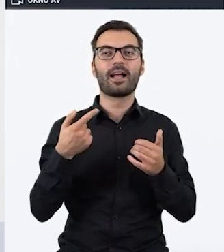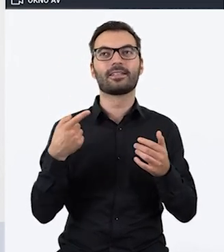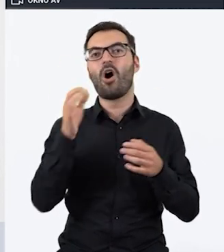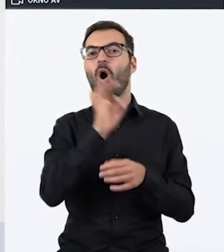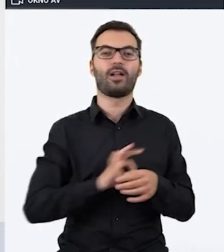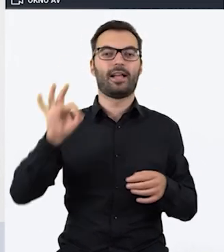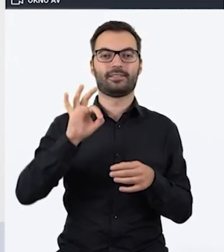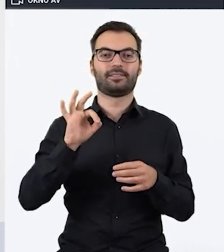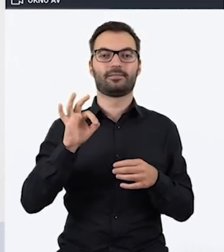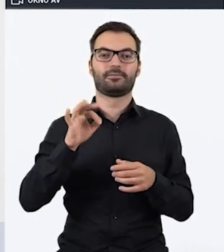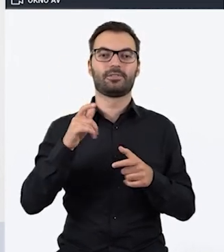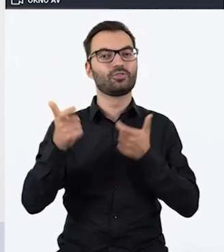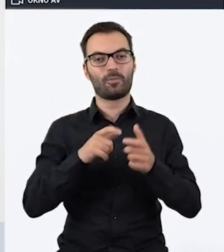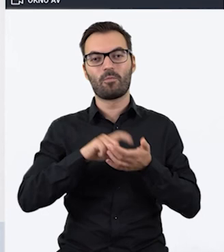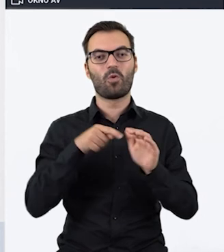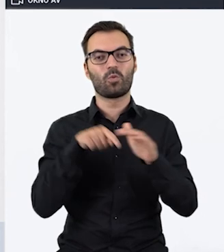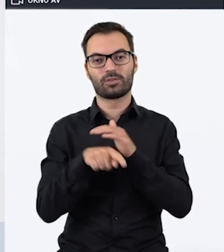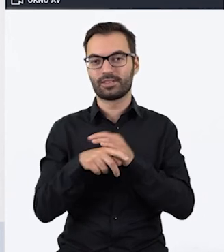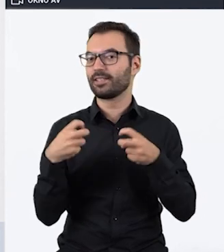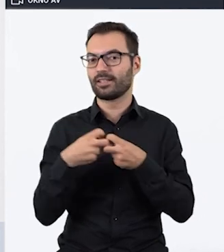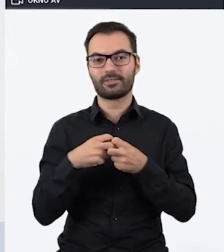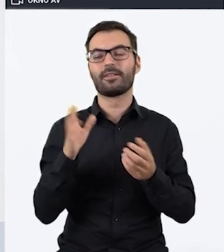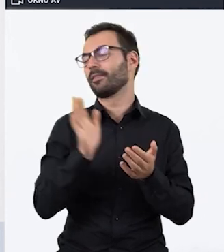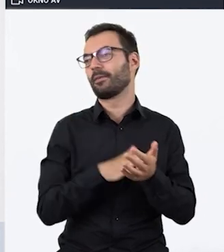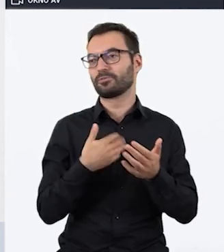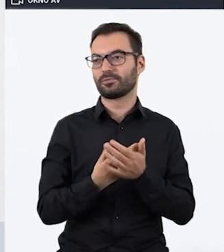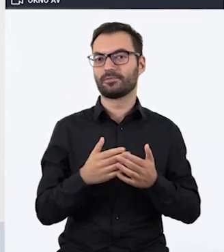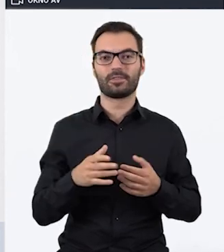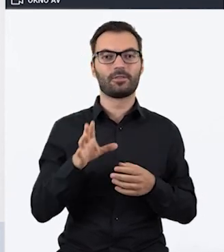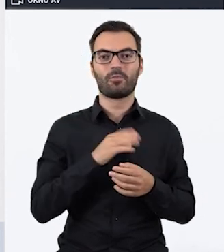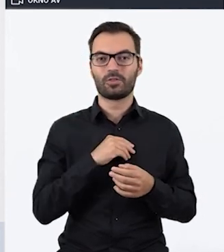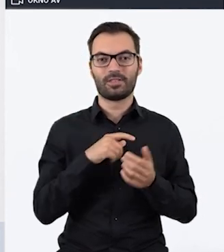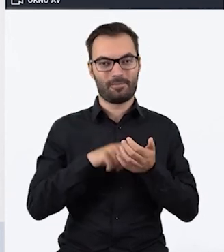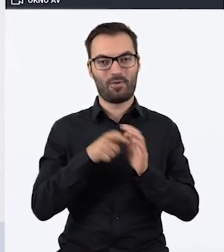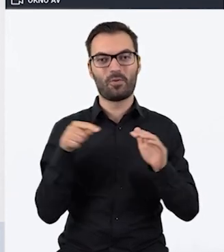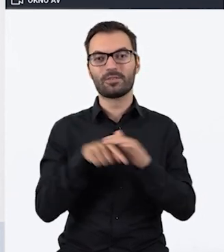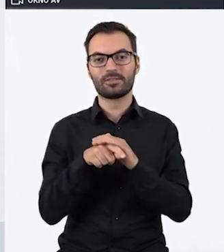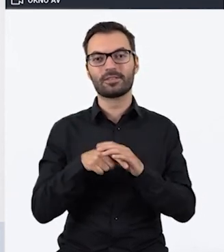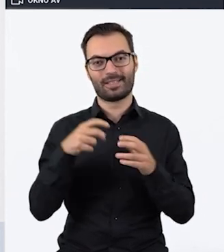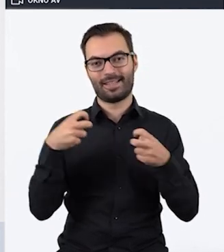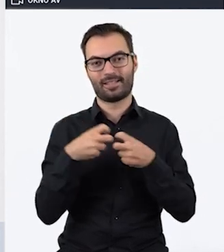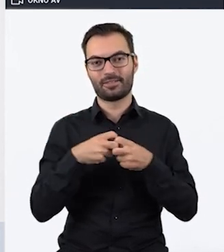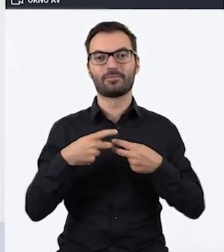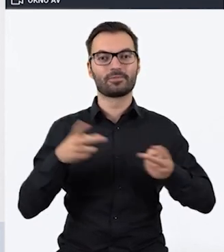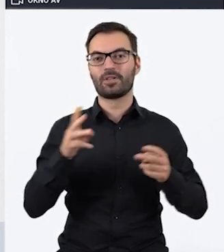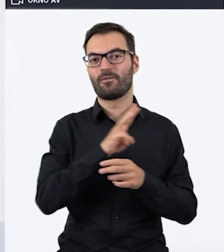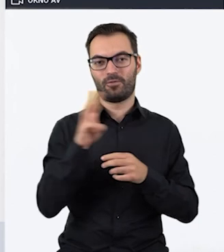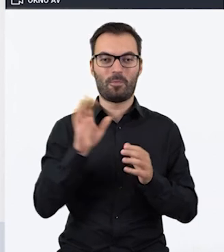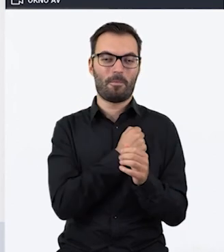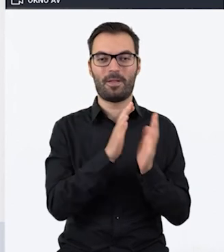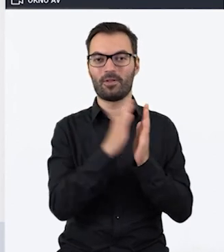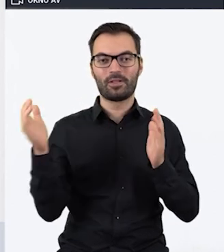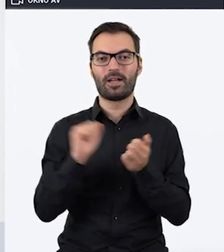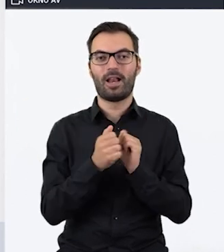escape room w wersji online. Na przykład możemy taki escape room online udostępnić na stronie naszej biblioteki lub na